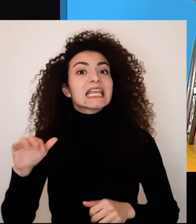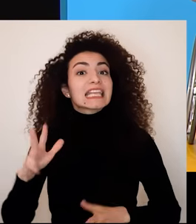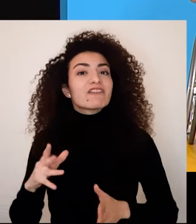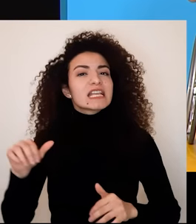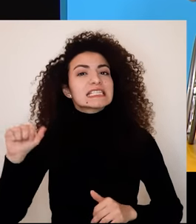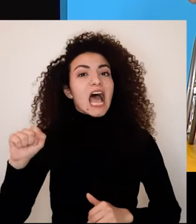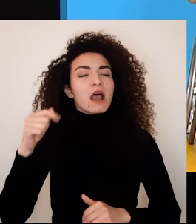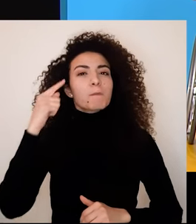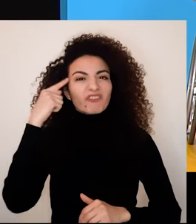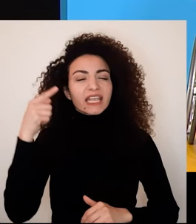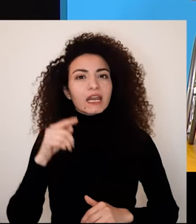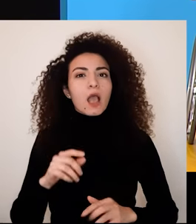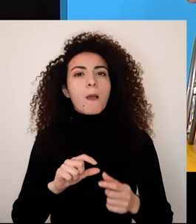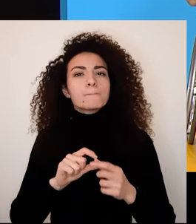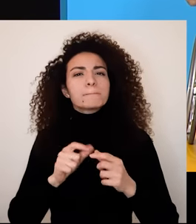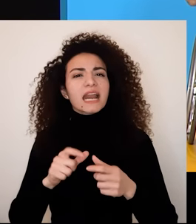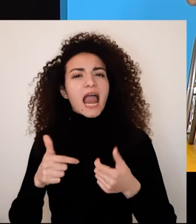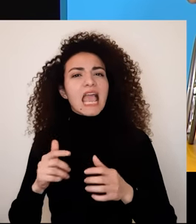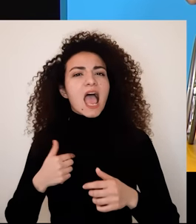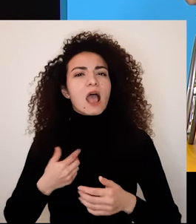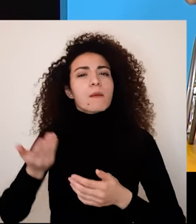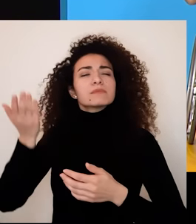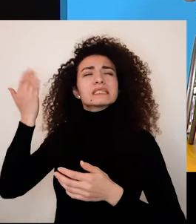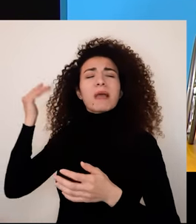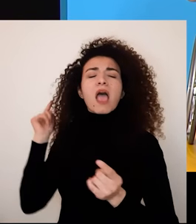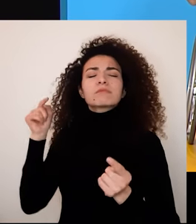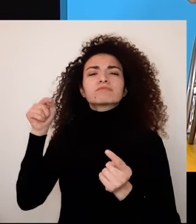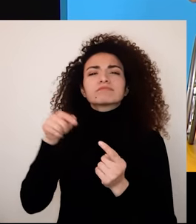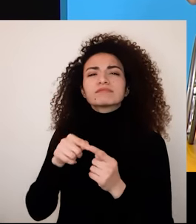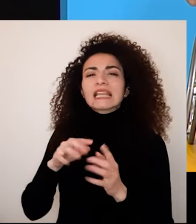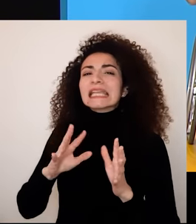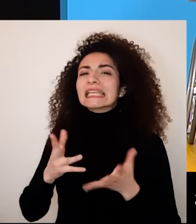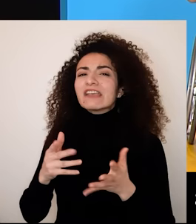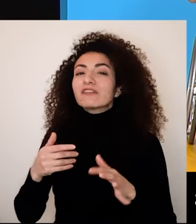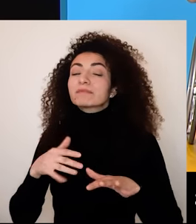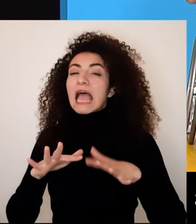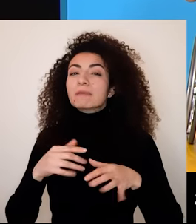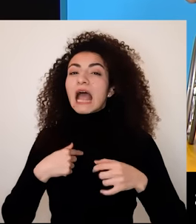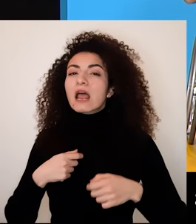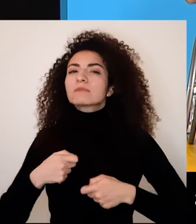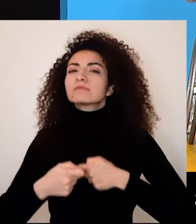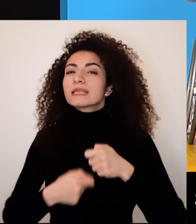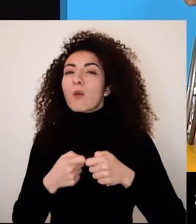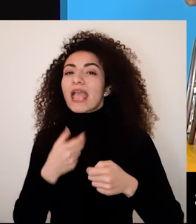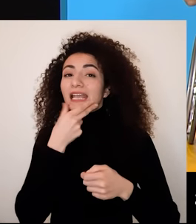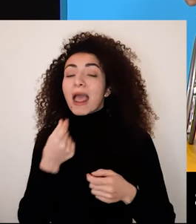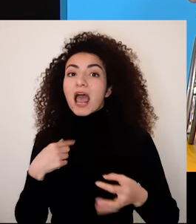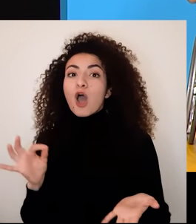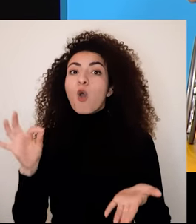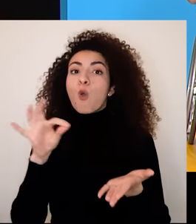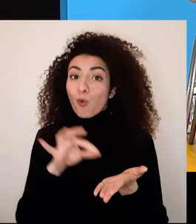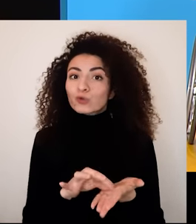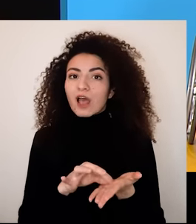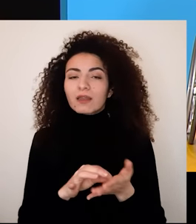تحقق فمن نافذة 2026 تستعدت سارة المسيرة اللي قامت فيها والمراحل اللي تحولت حلمها لحقيقة